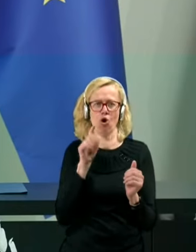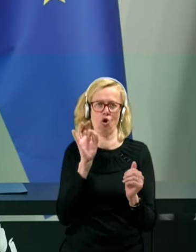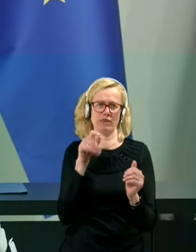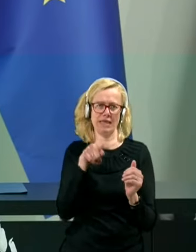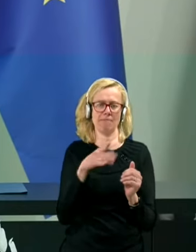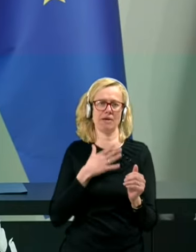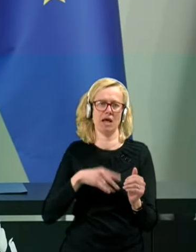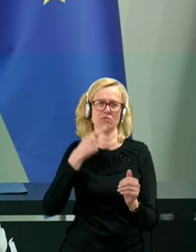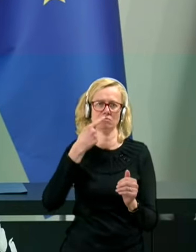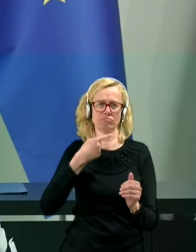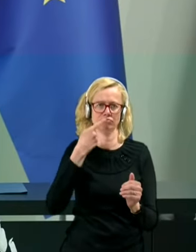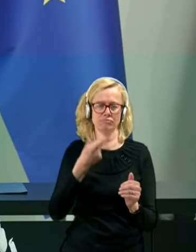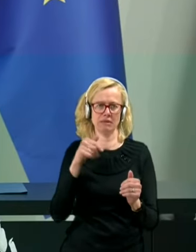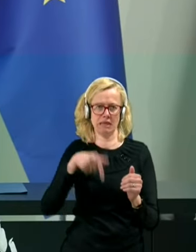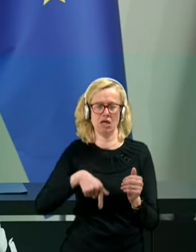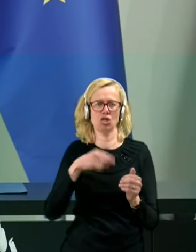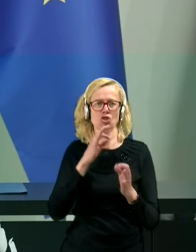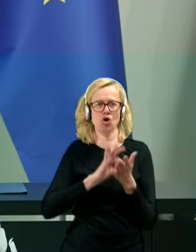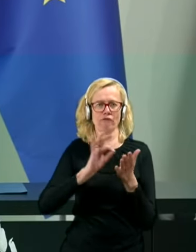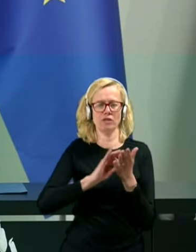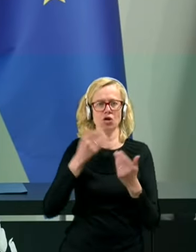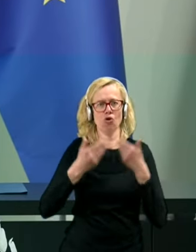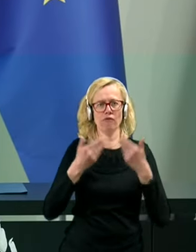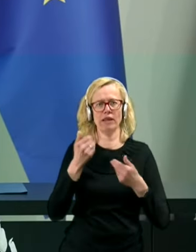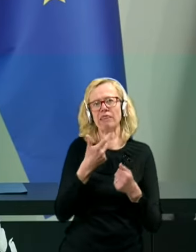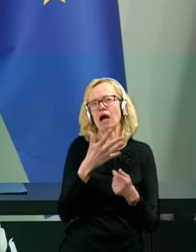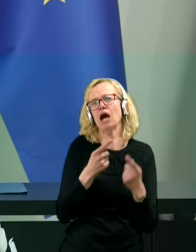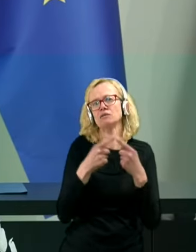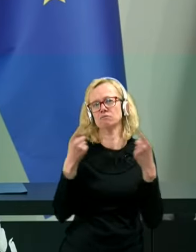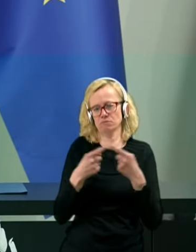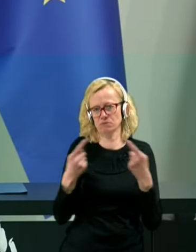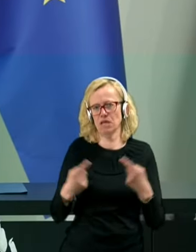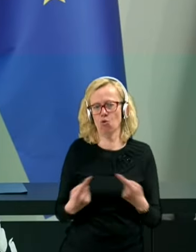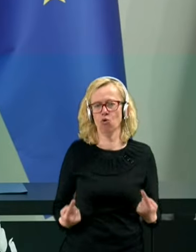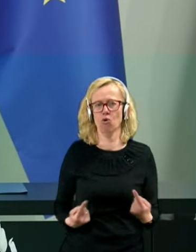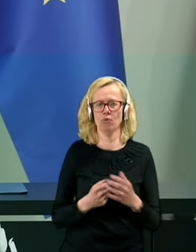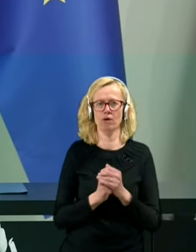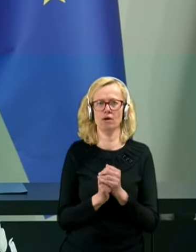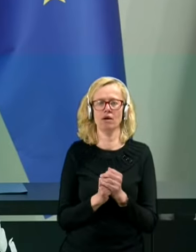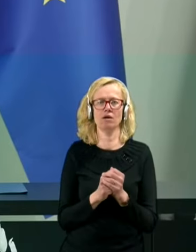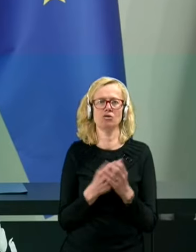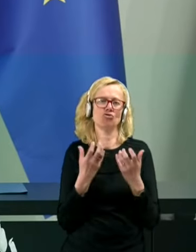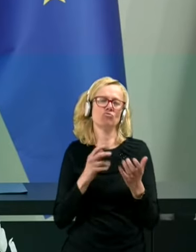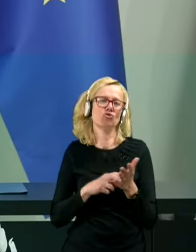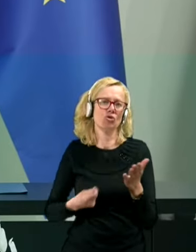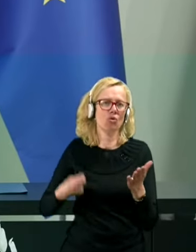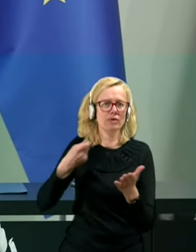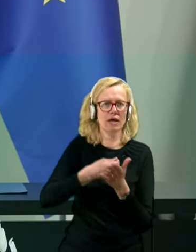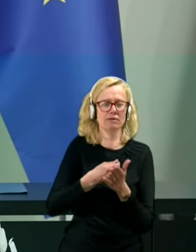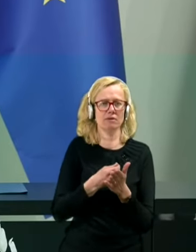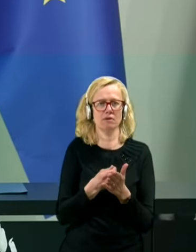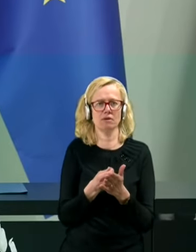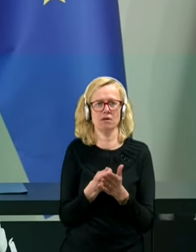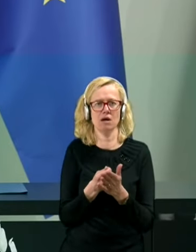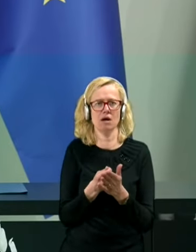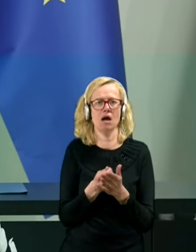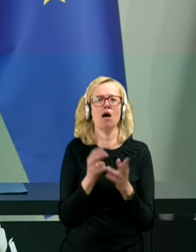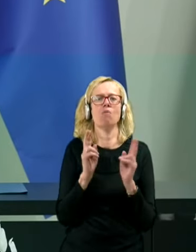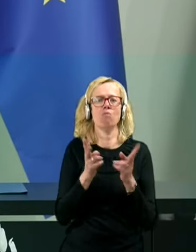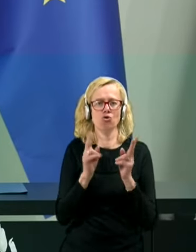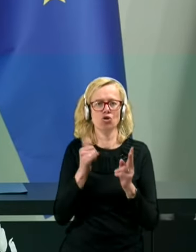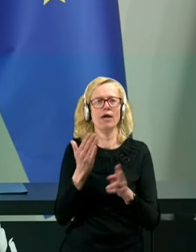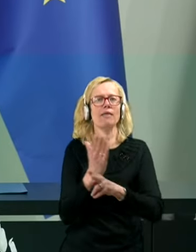novinarski konferenci nekih stavkov. Najpodobno je še to, da je kvantitativno možno napore vlade